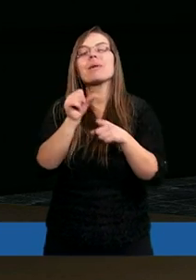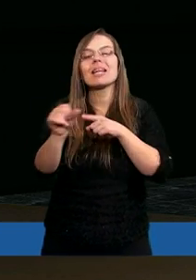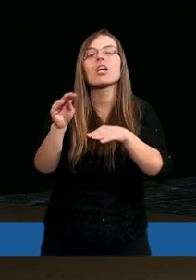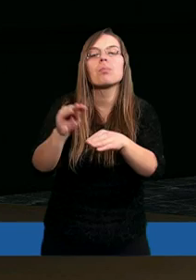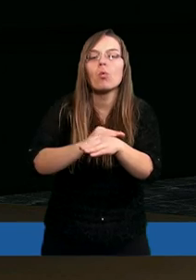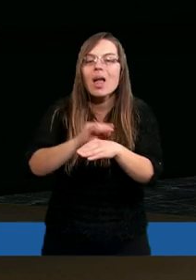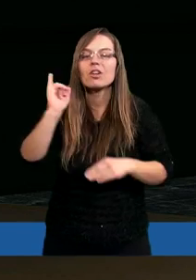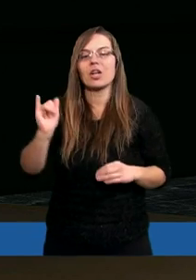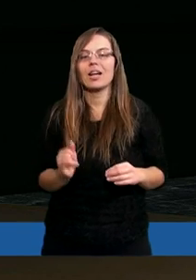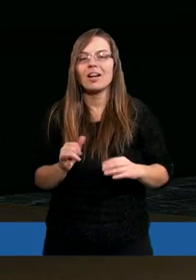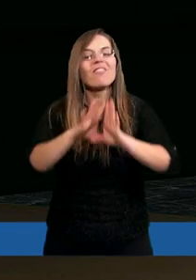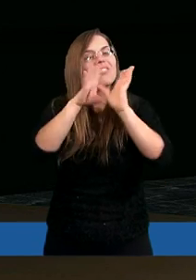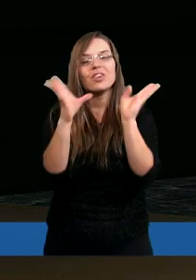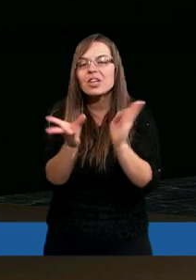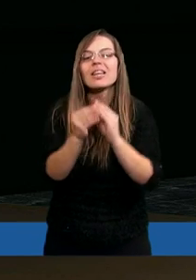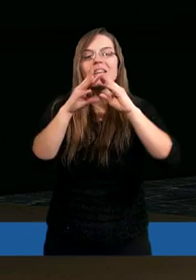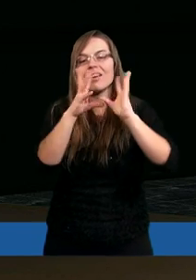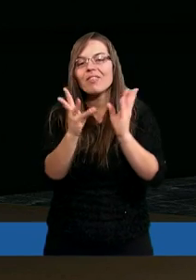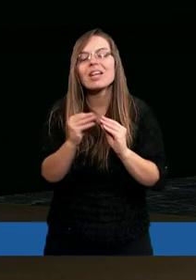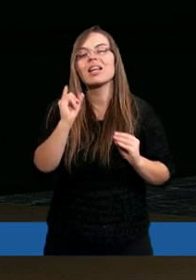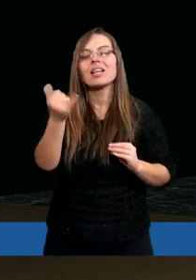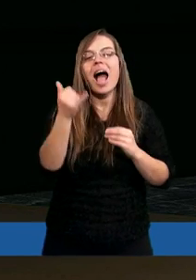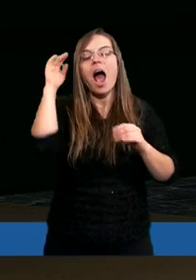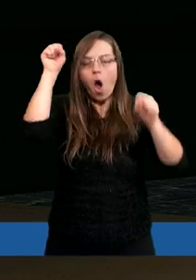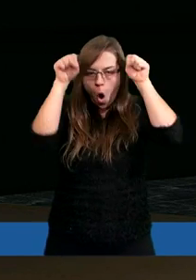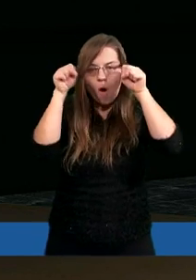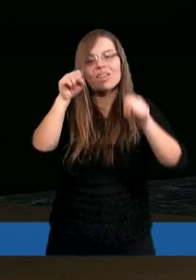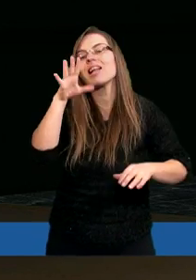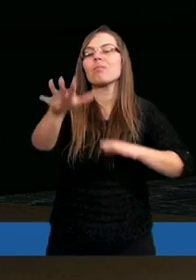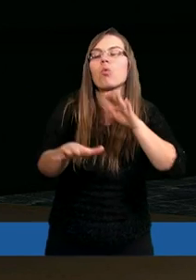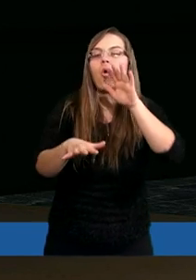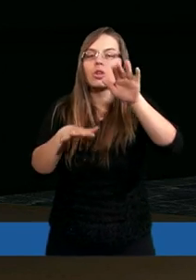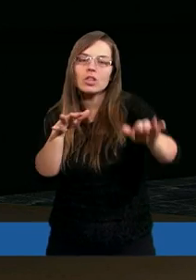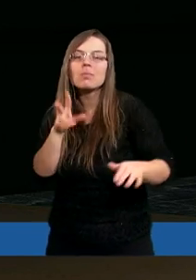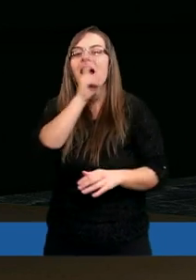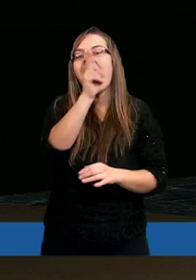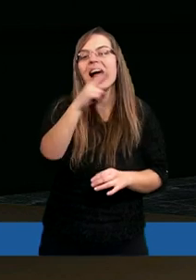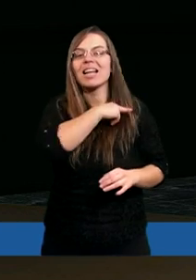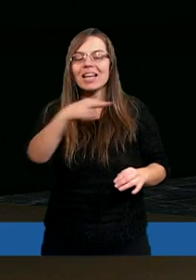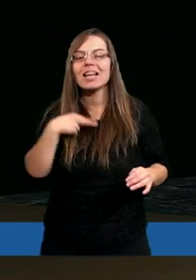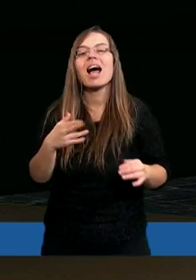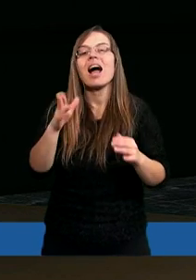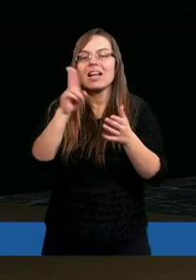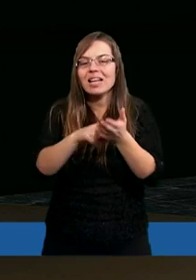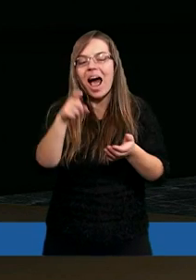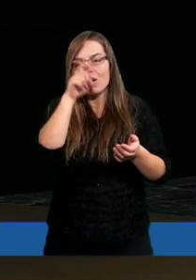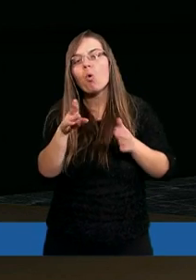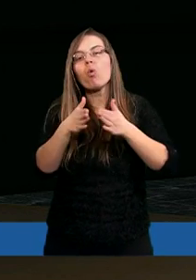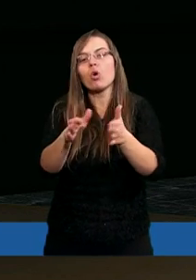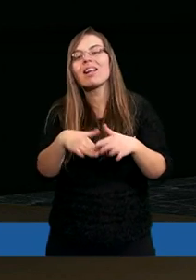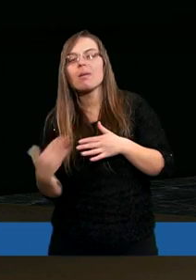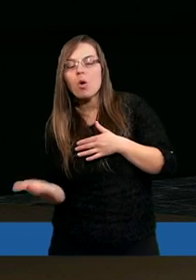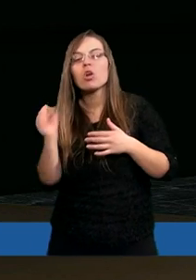uleczeni. Wszyscy jak owce zbłądziliśmy, każdy z nas na własną drogę